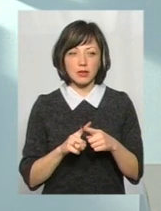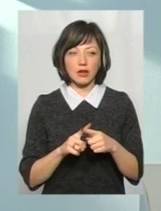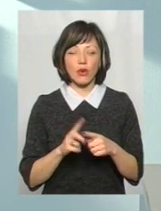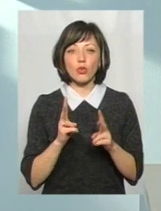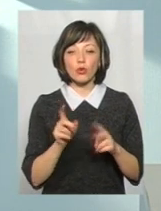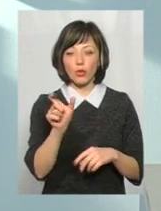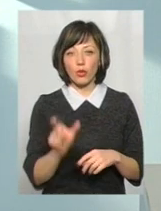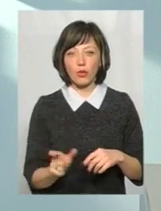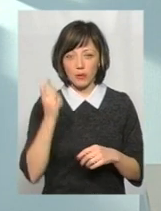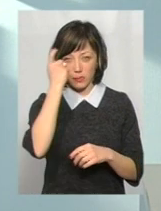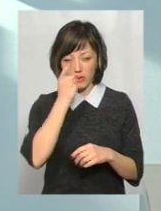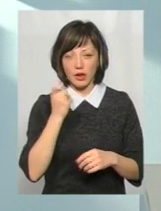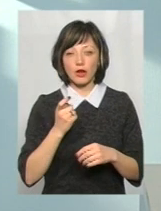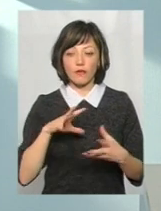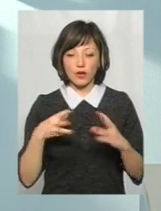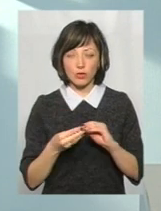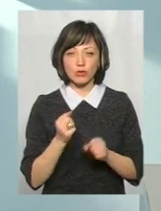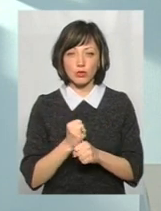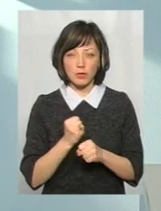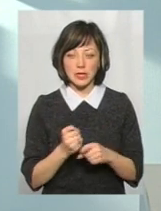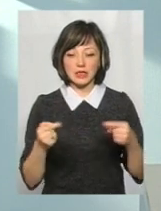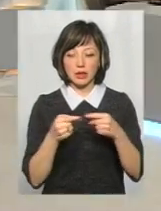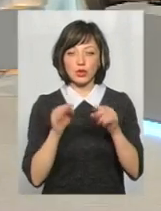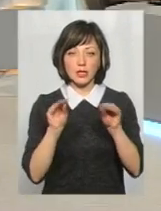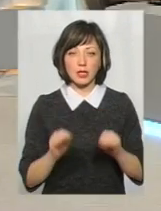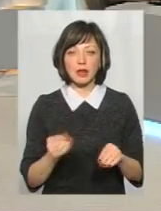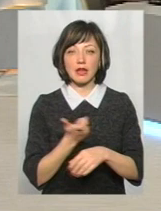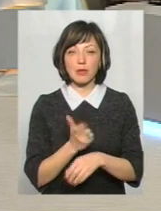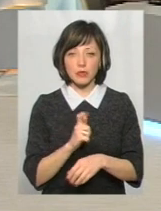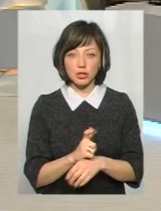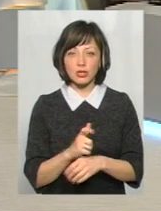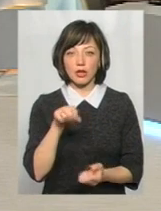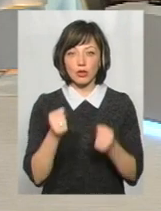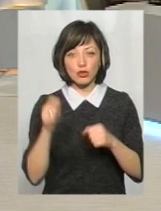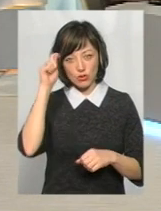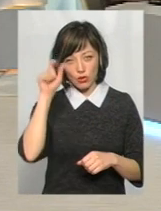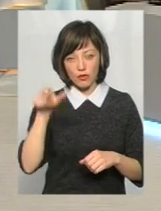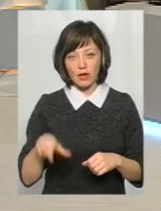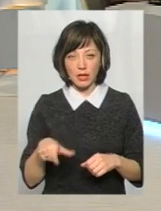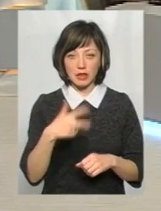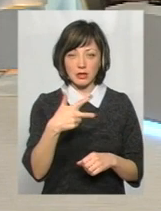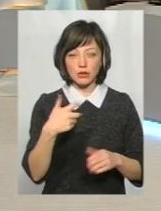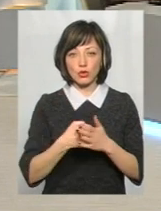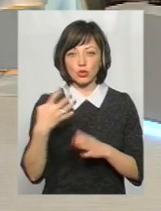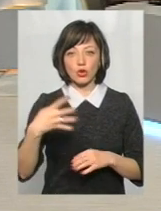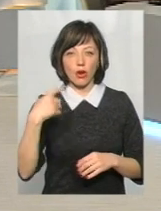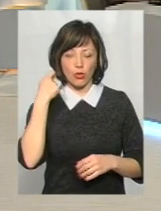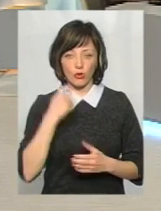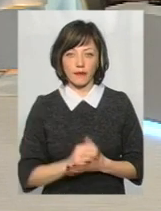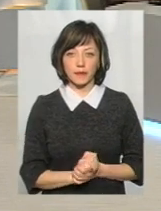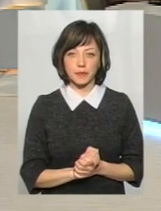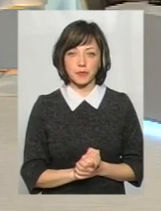алкогольного співняння. І дійшли до виставку, згідно статистики, що найбільше все ж таки це керують чоловіки віком від 30 до 40 років.